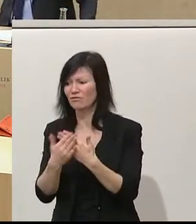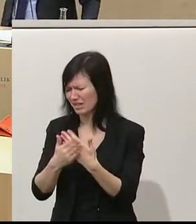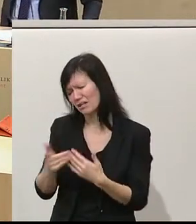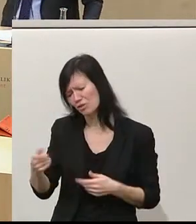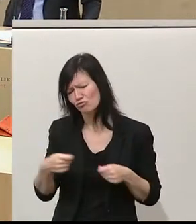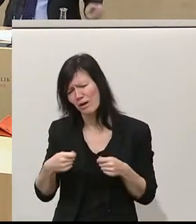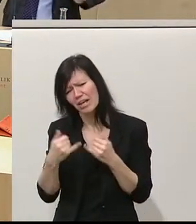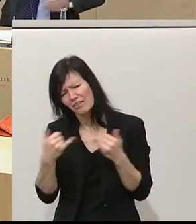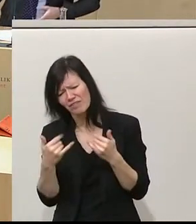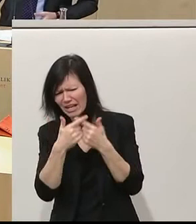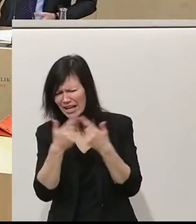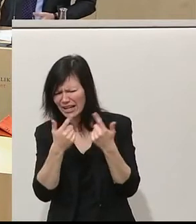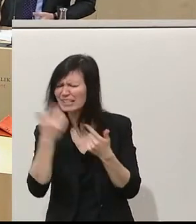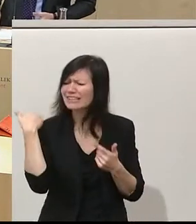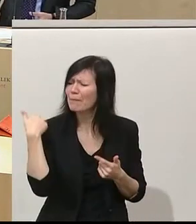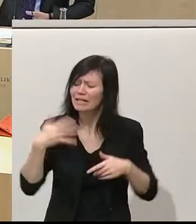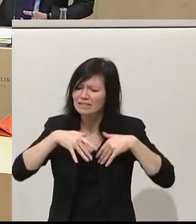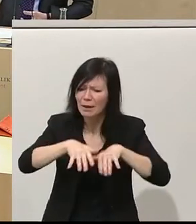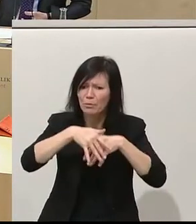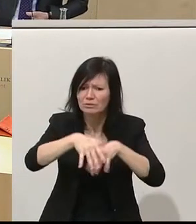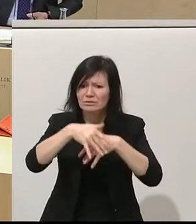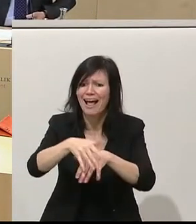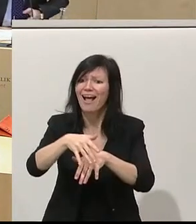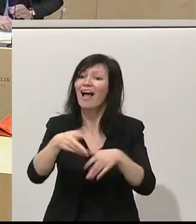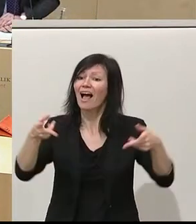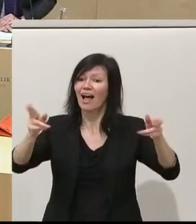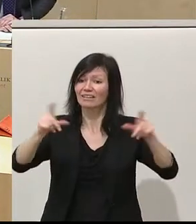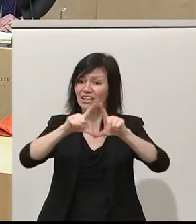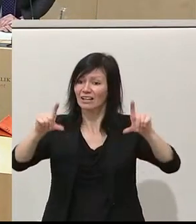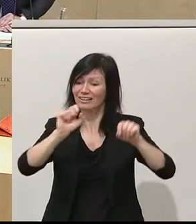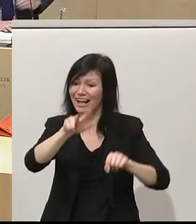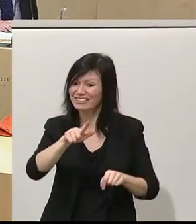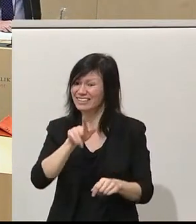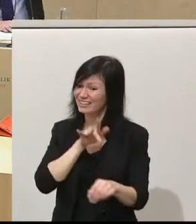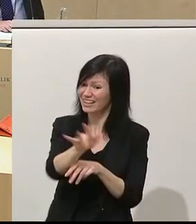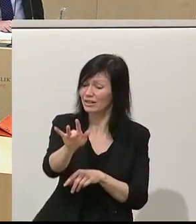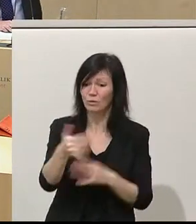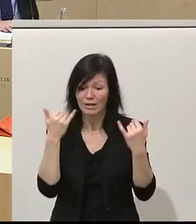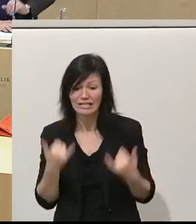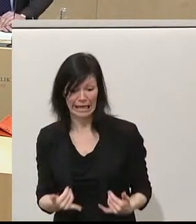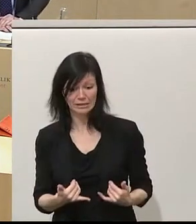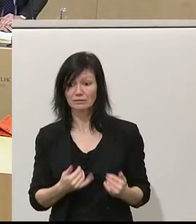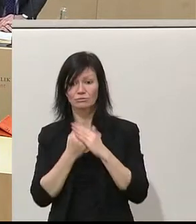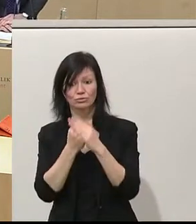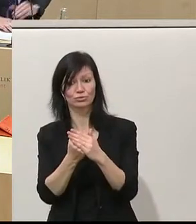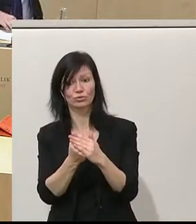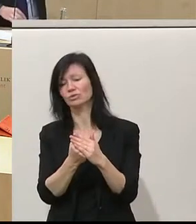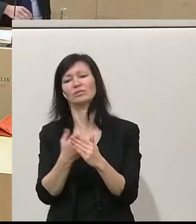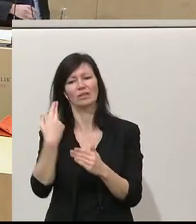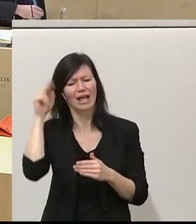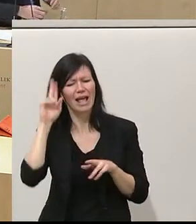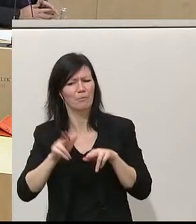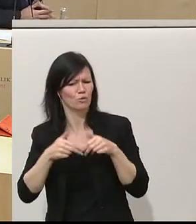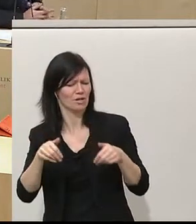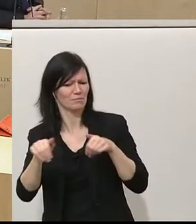mit uns beiden auf den Demonstrationen gegen den Artikel 13 waren. Wie Sie den jungen Menschen erklären, wieso Sie jetzt gemeinsam mit Bundesminister Prümel, damals